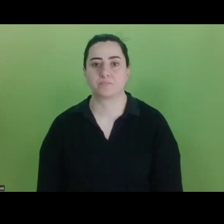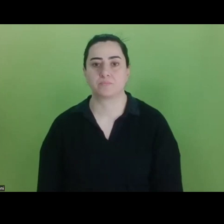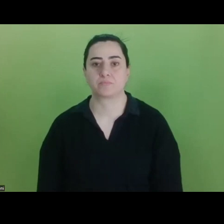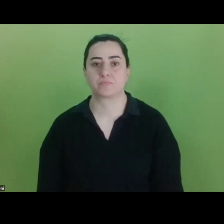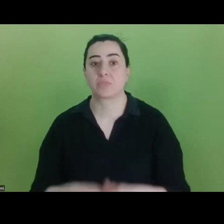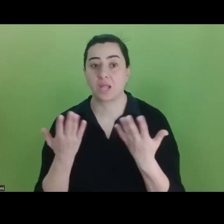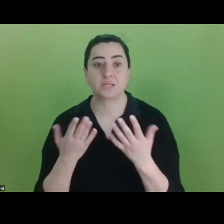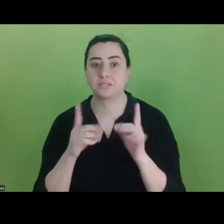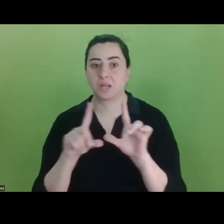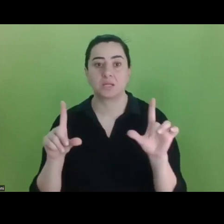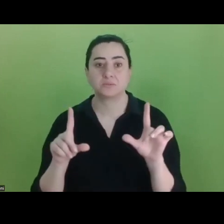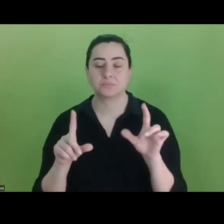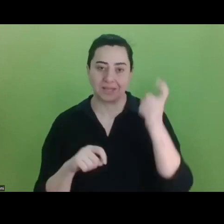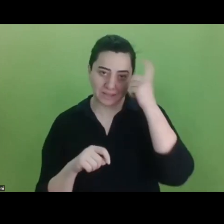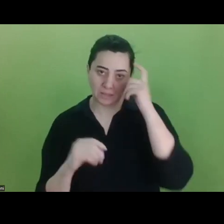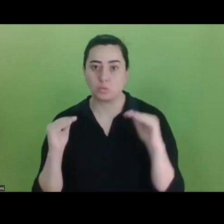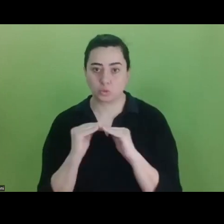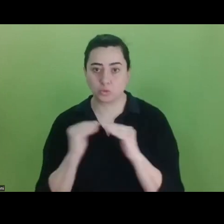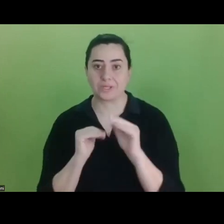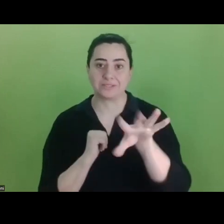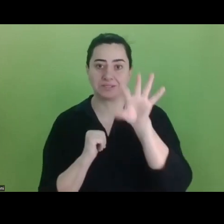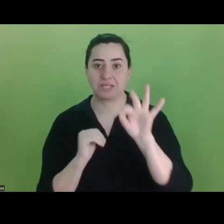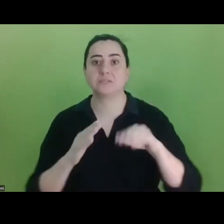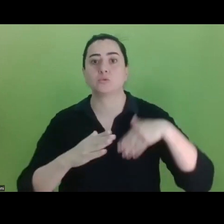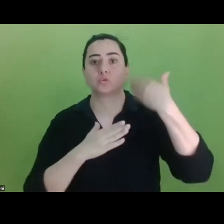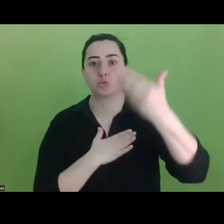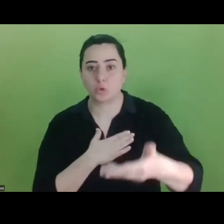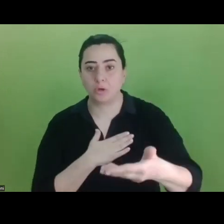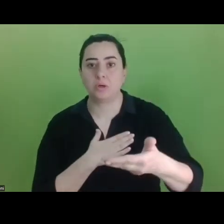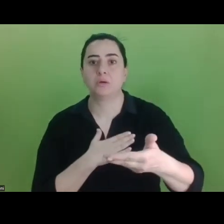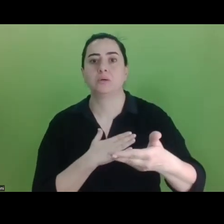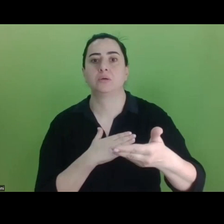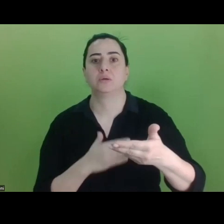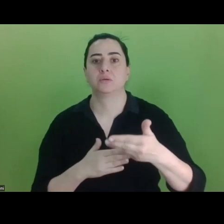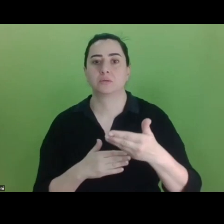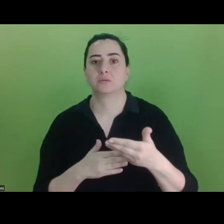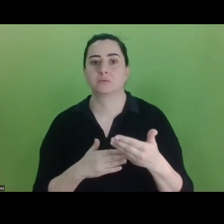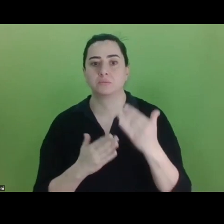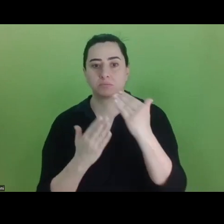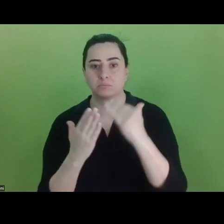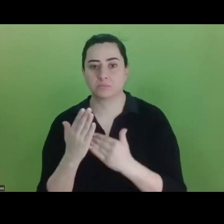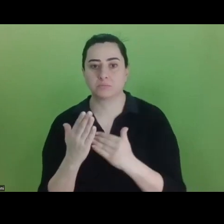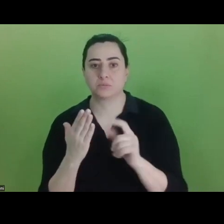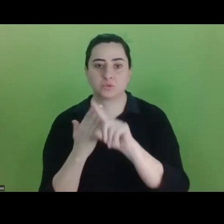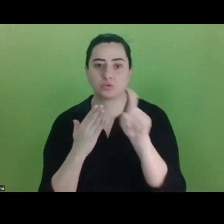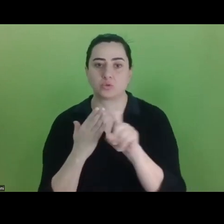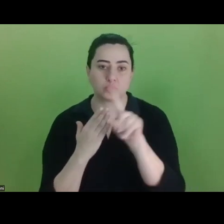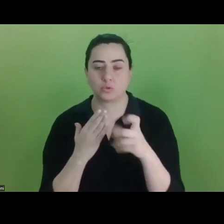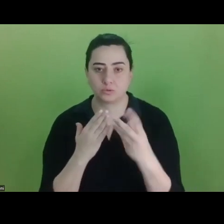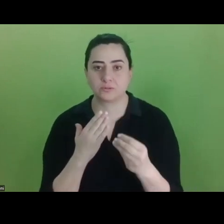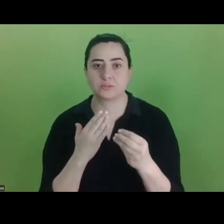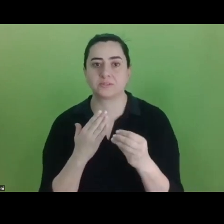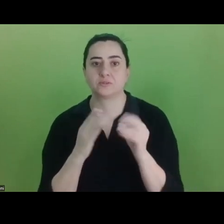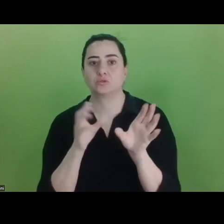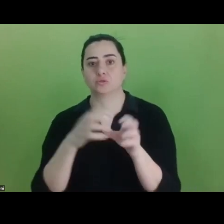Hangisi ihtiyacınızı en iyi tanımlıyorsa onu seçtikten sonra hemen akabinde bir dizi soru gelecek karşınıza. Her kategoride